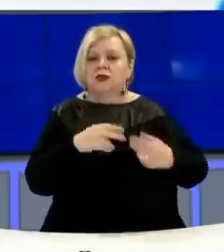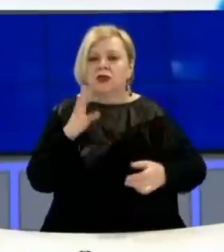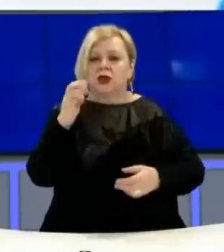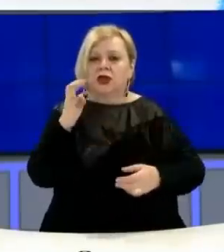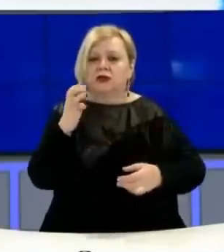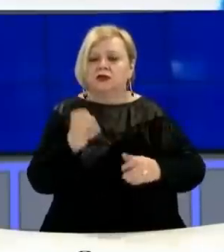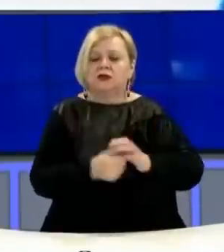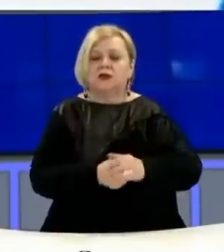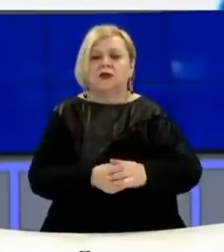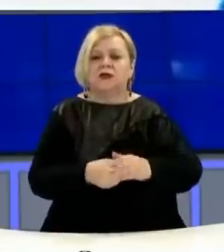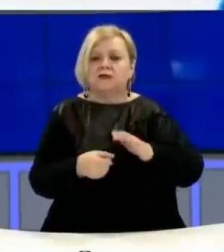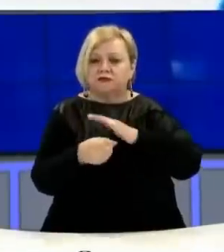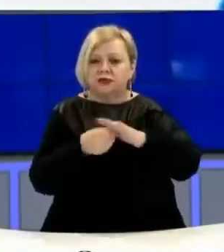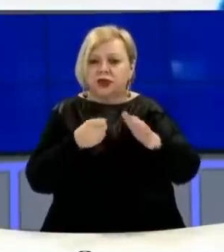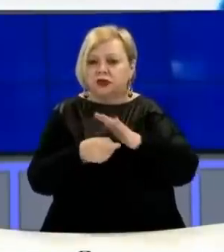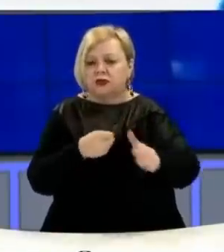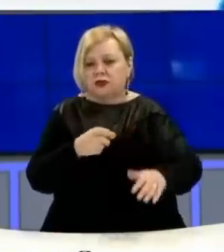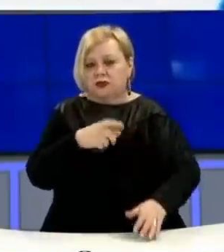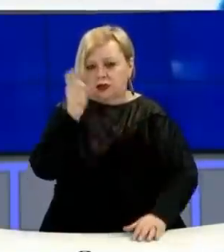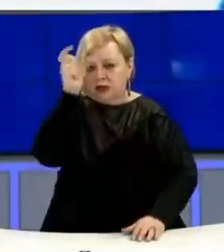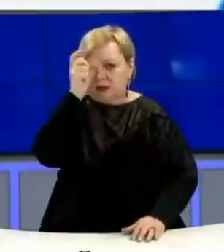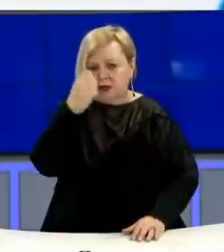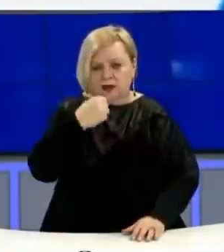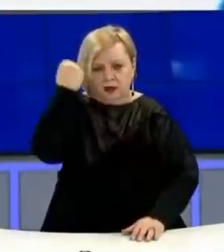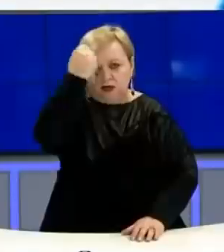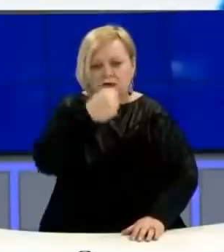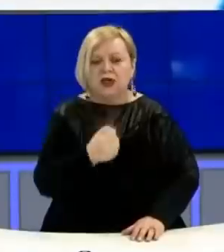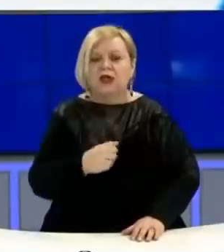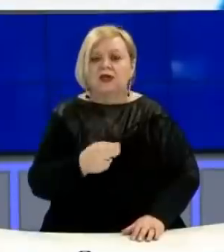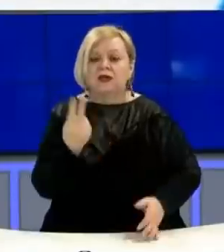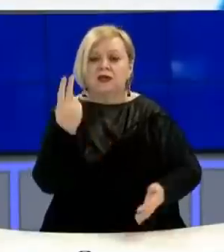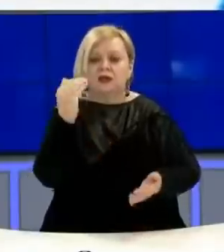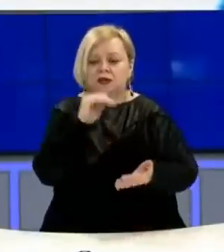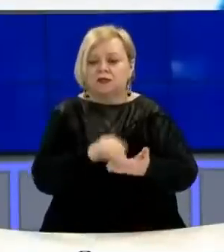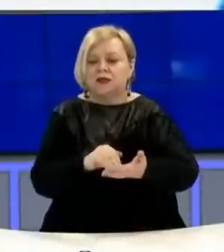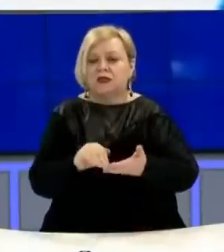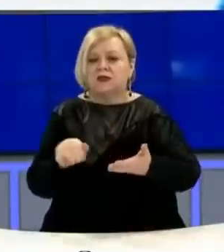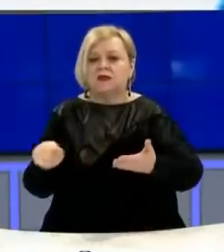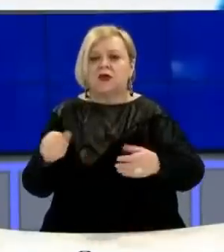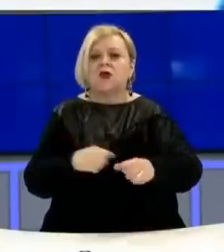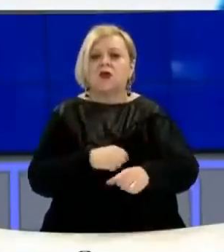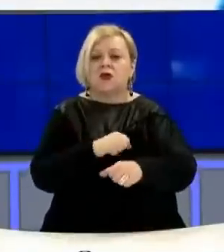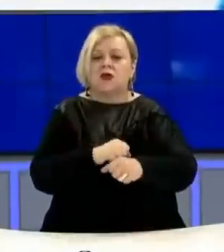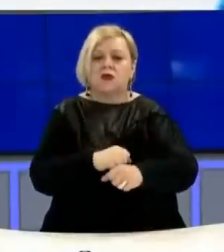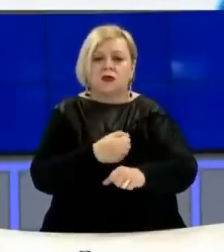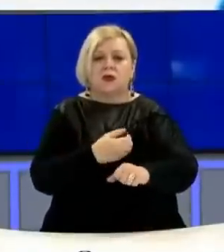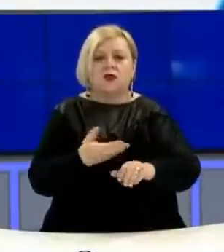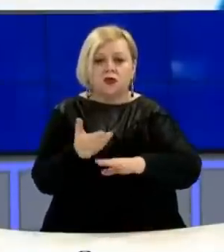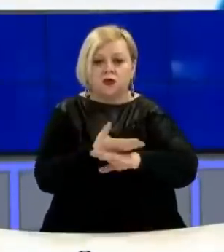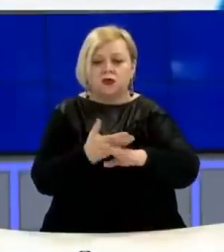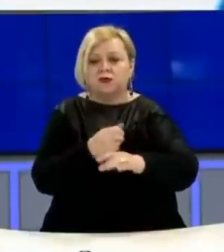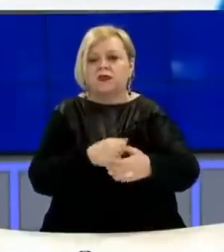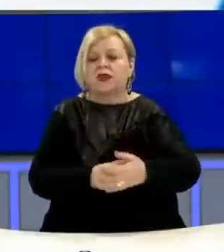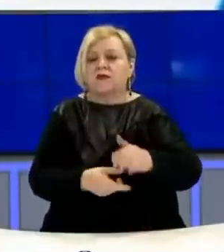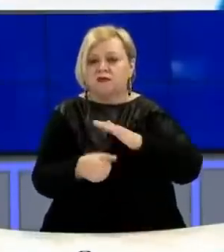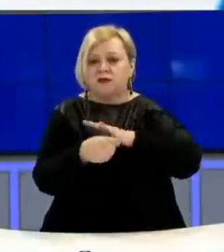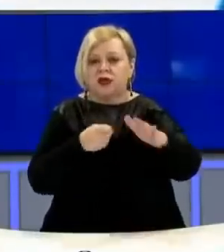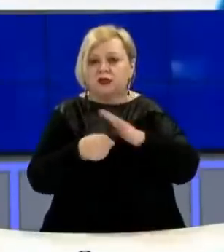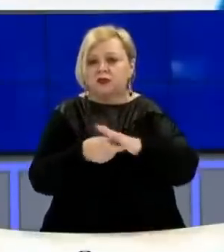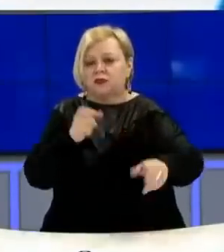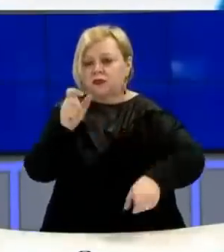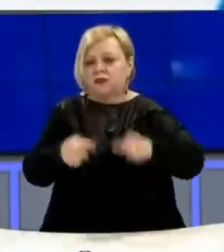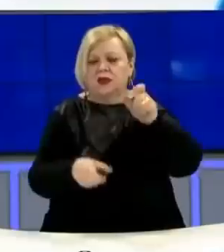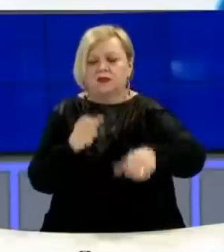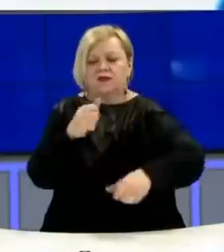masakrave makabre sërbe në Kosovë, të 20.000 dhunimeve dhe afer 15.000 vrasjeve civile nda i populatës kosovare,